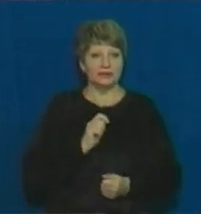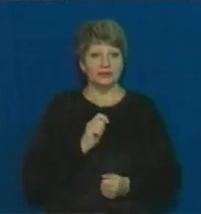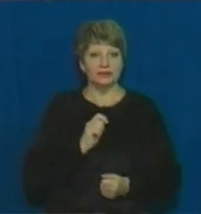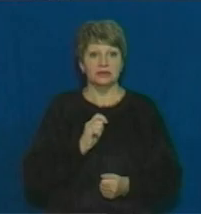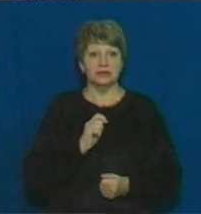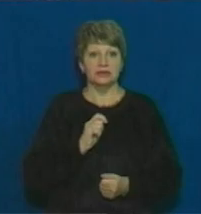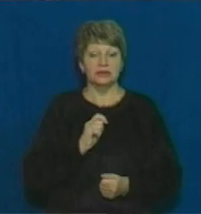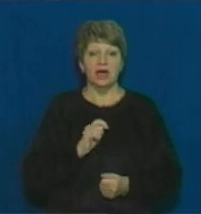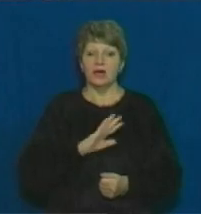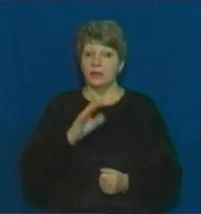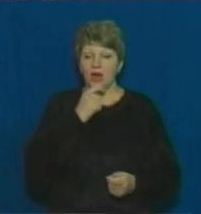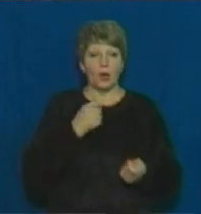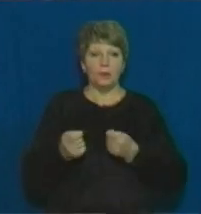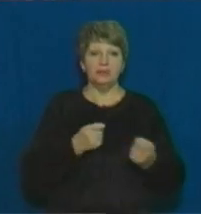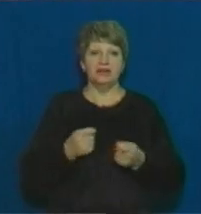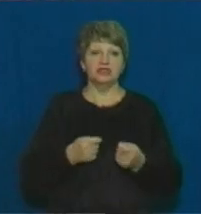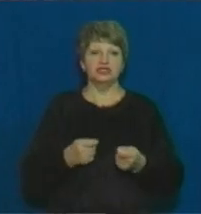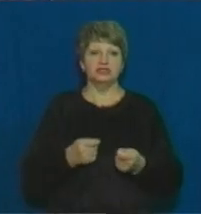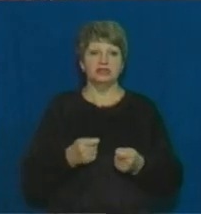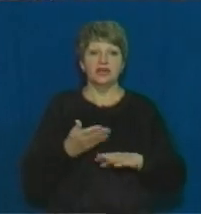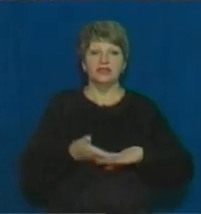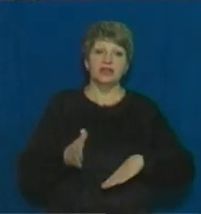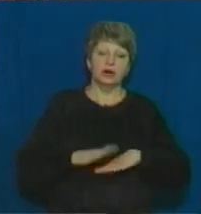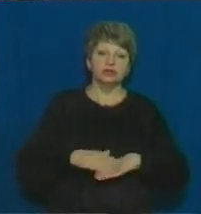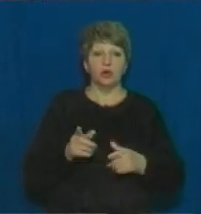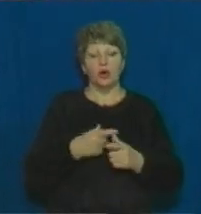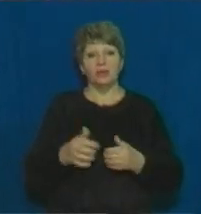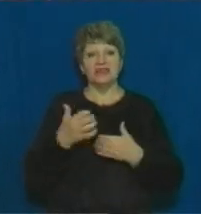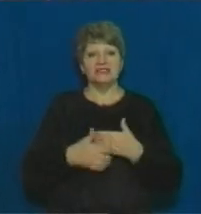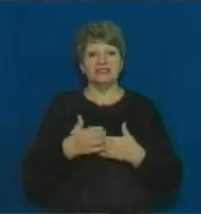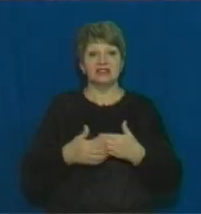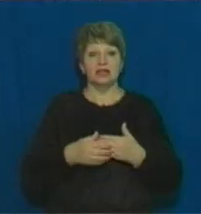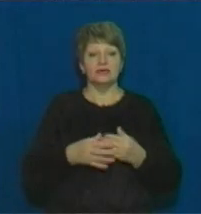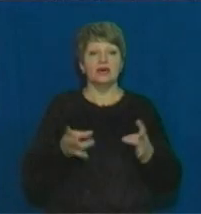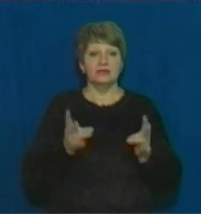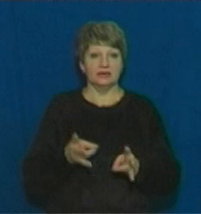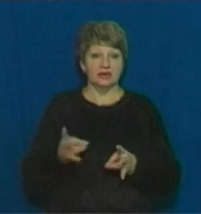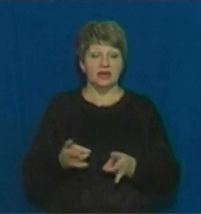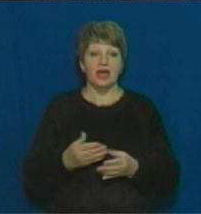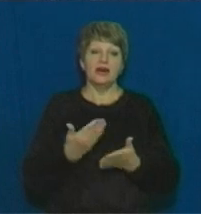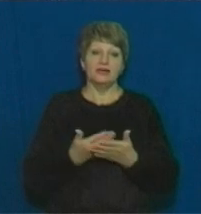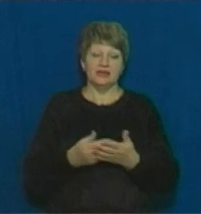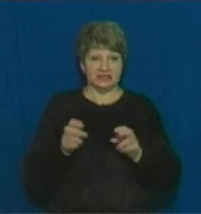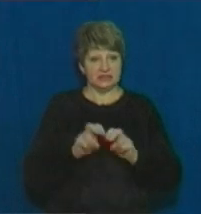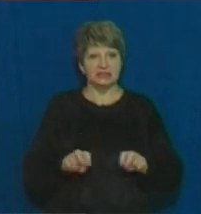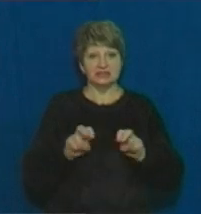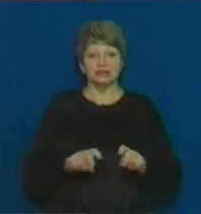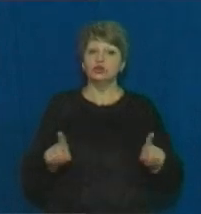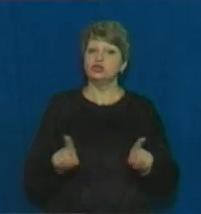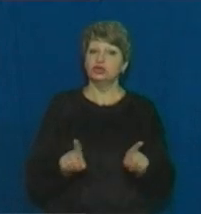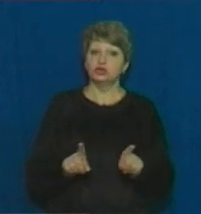Умис не обережне нанесення тяжкого або середньої тяжкості тілесного ушкодження. Версії розглядаються, що